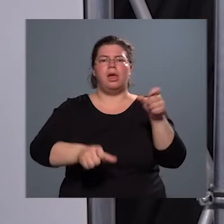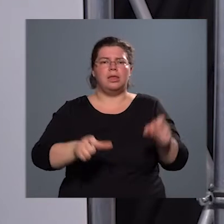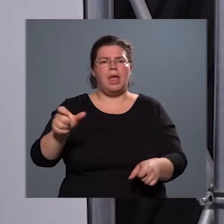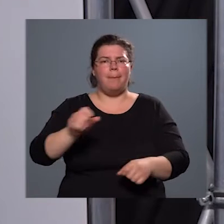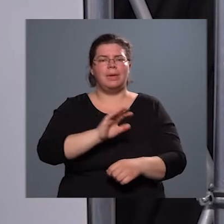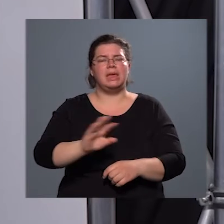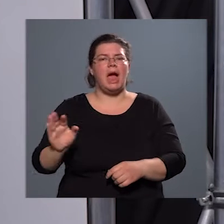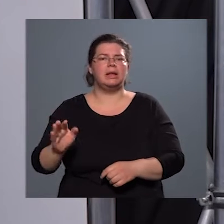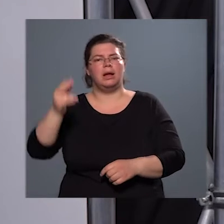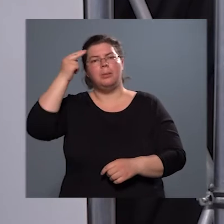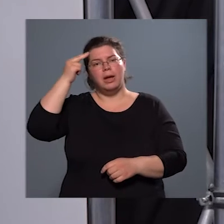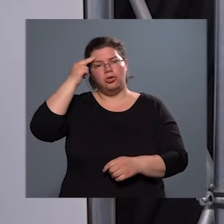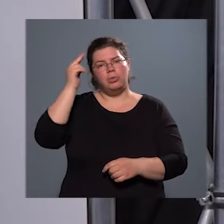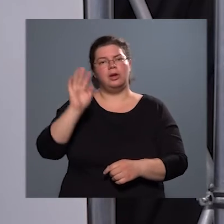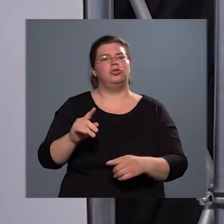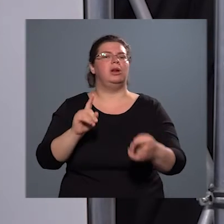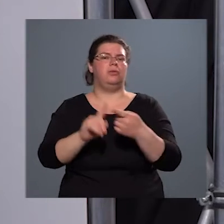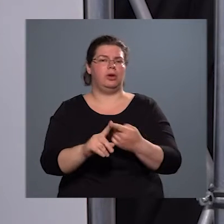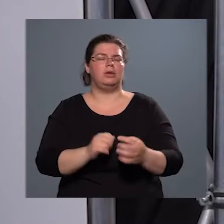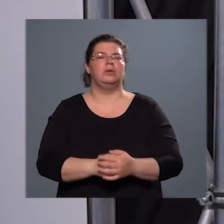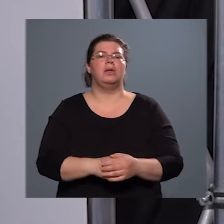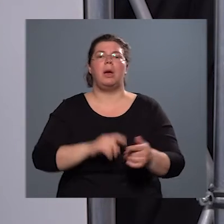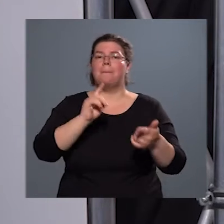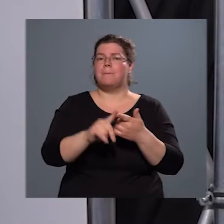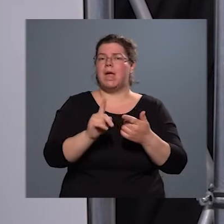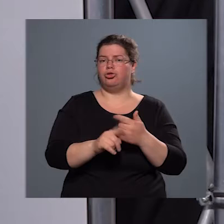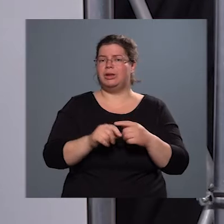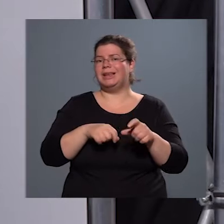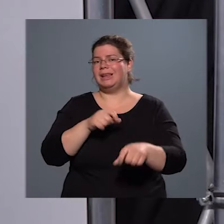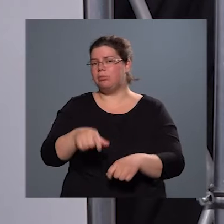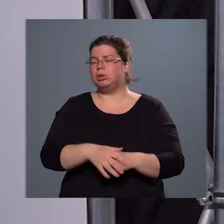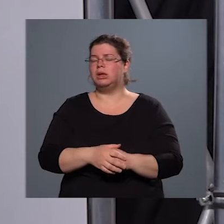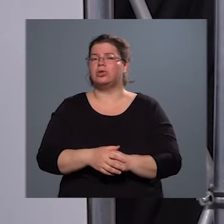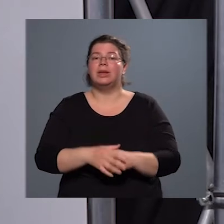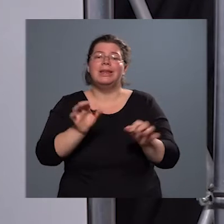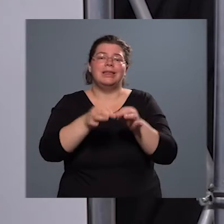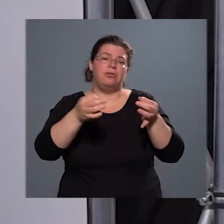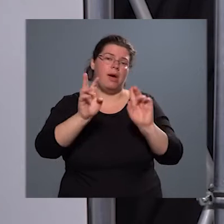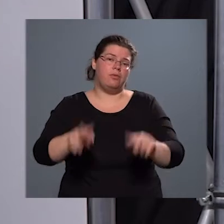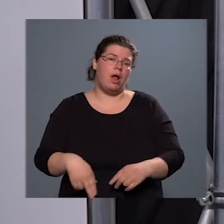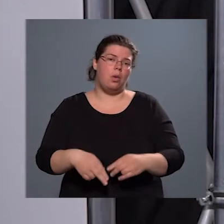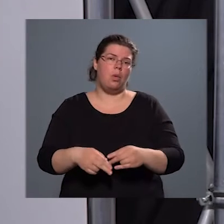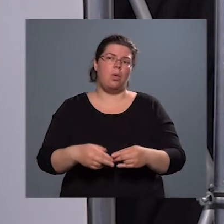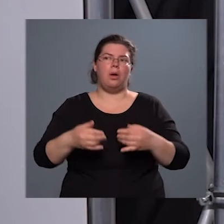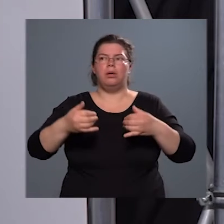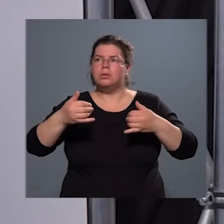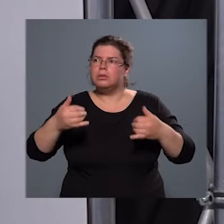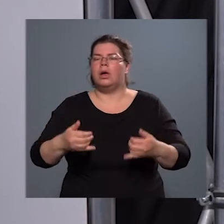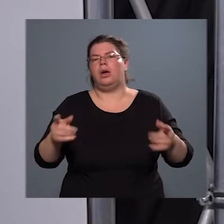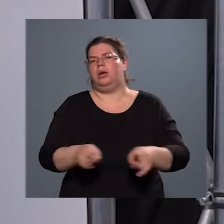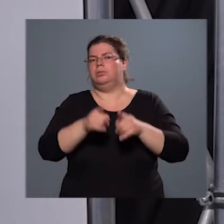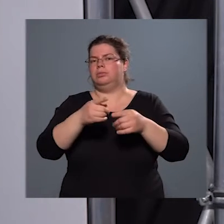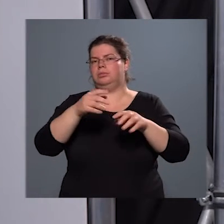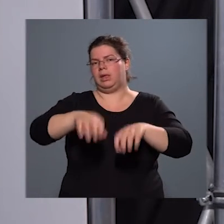a megismerésére vonatkozik. A második lépésben nyilvánvalóan az akutteendőket próbáljuk ellátni, tehát